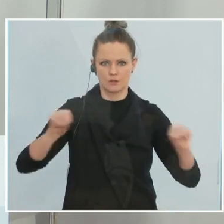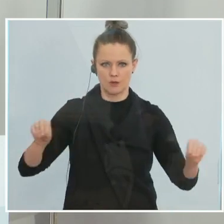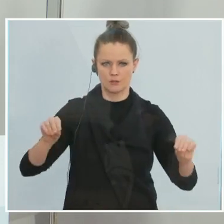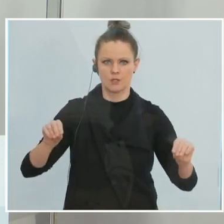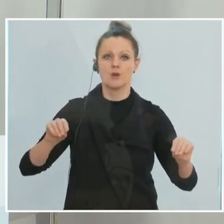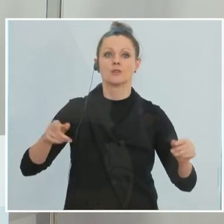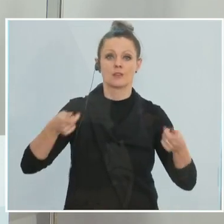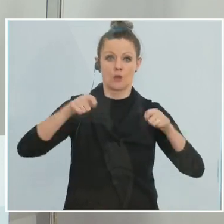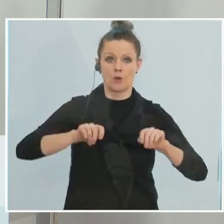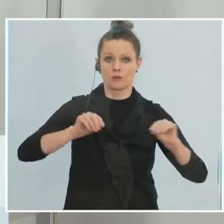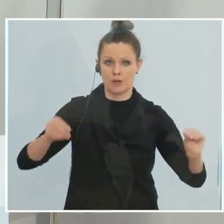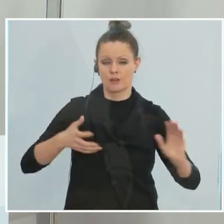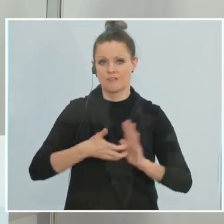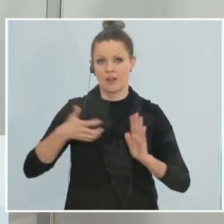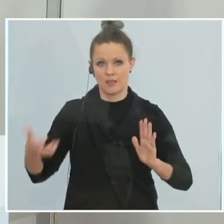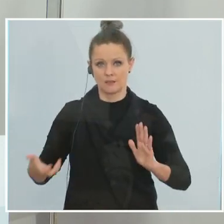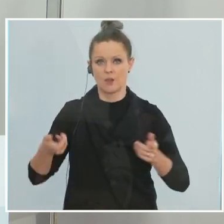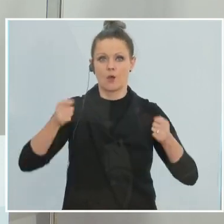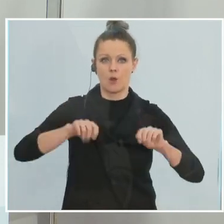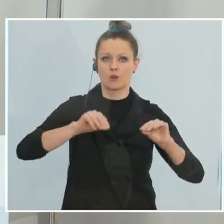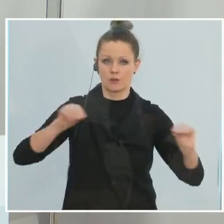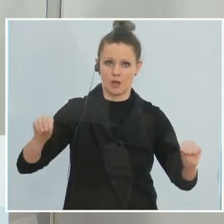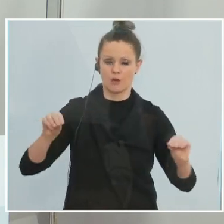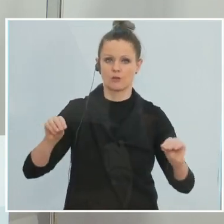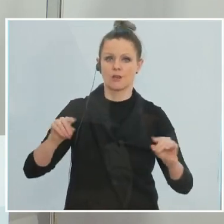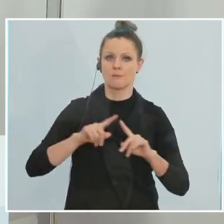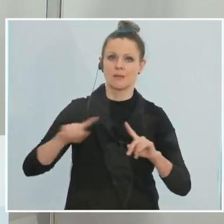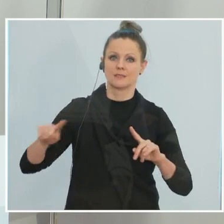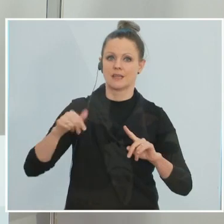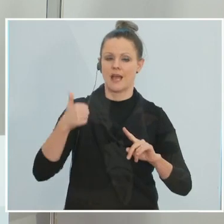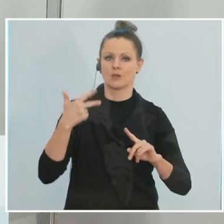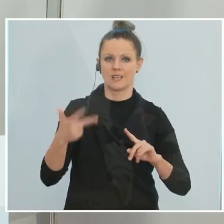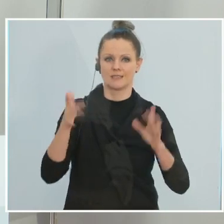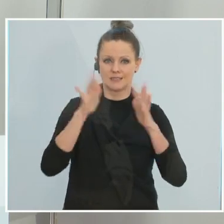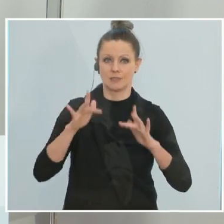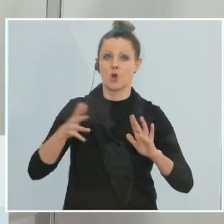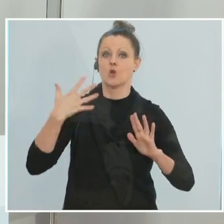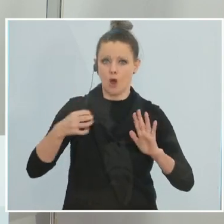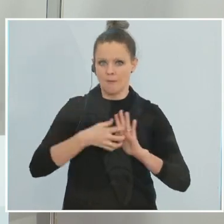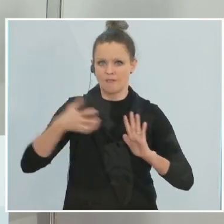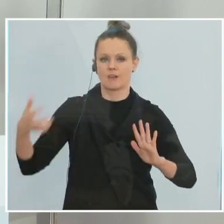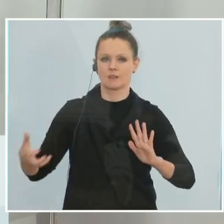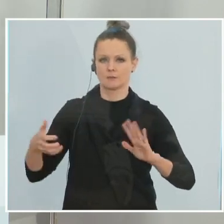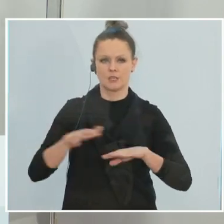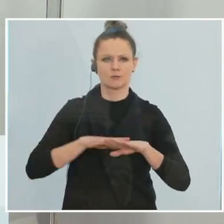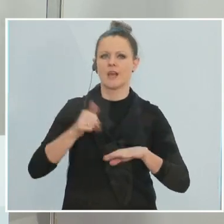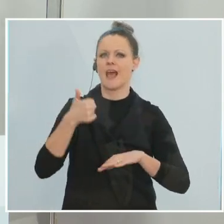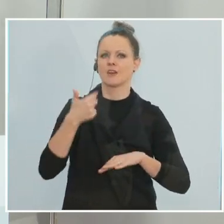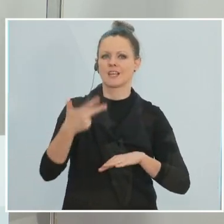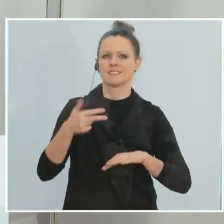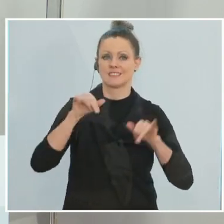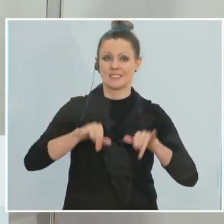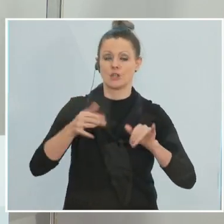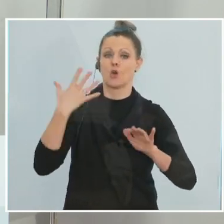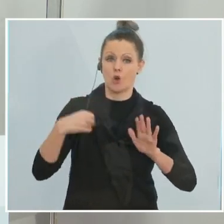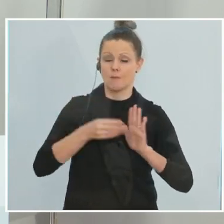Lockdown verlängert, hat dann den Lockdown bis zum 31. Dezember noch einmal, bis zum 31. Jänner